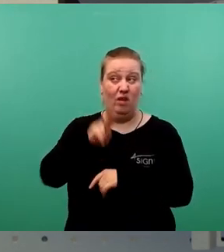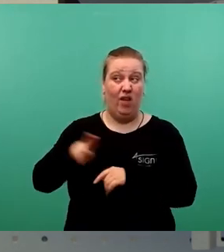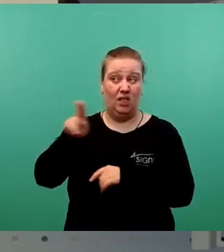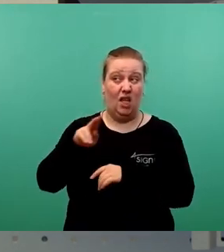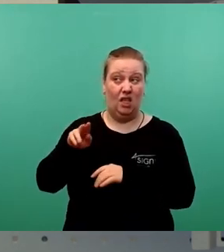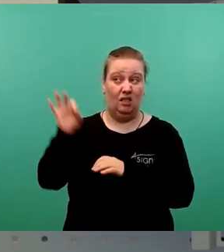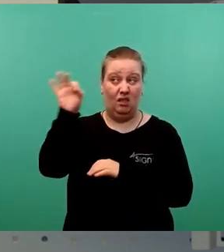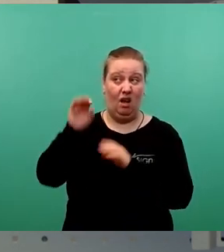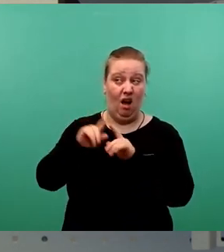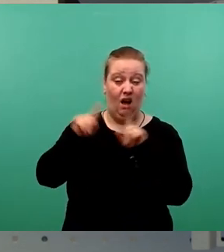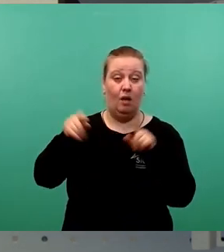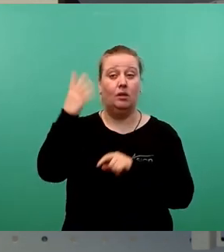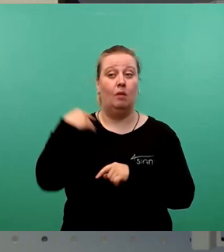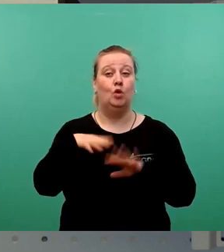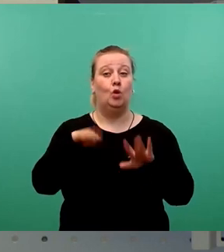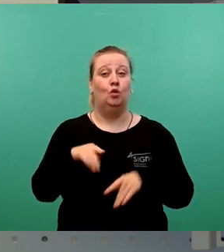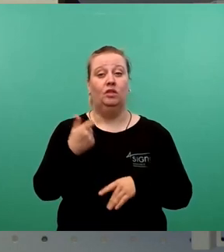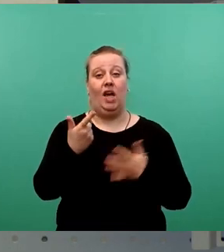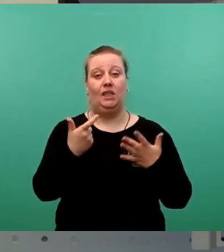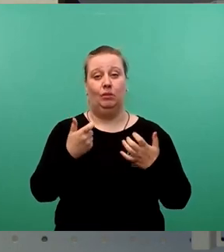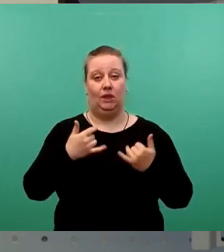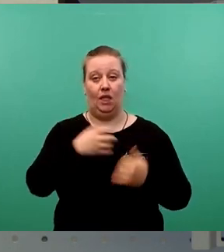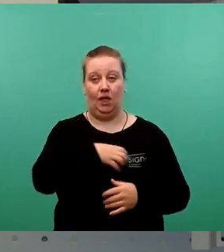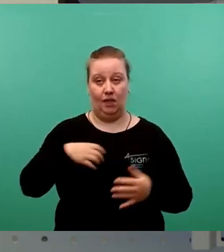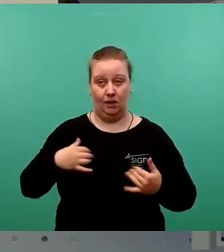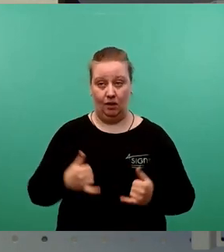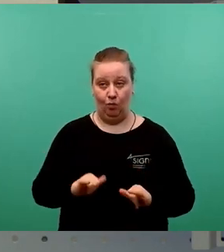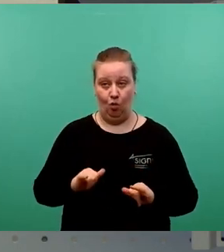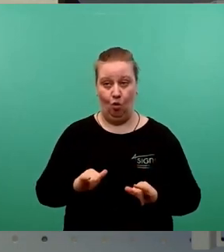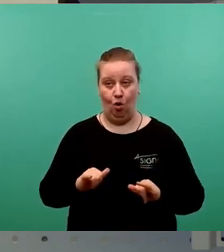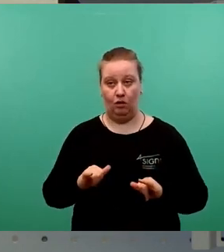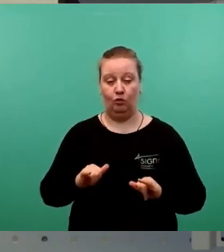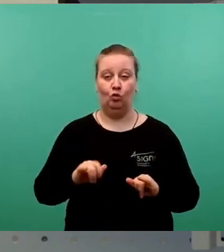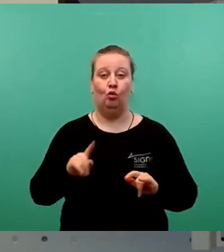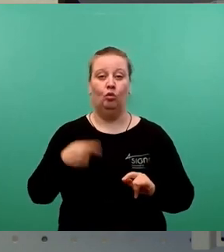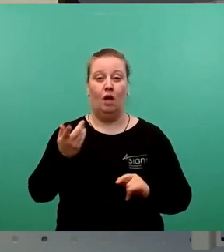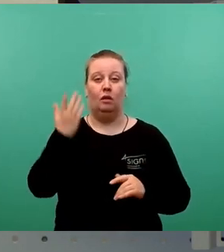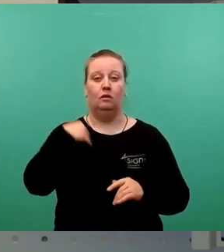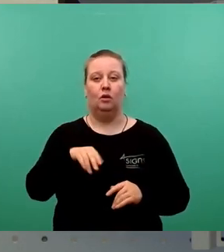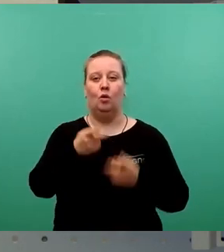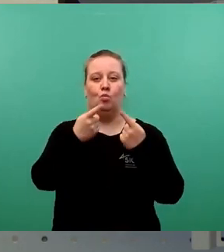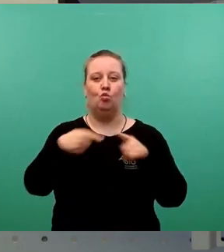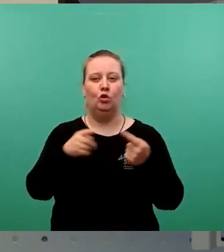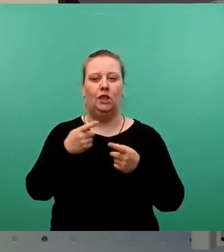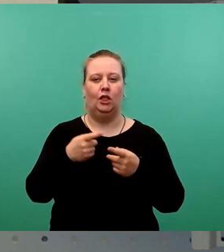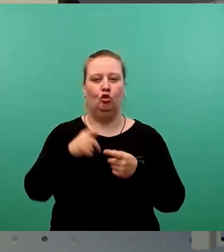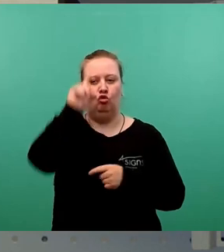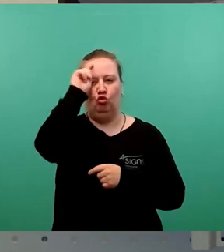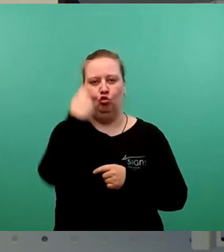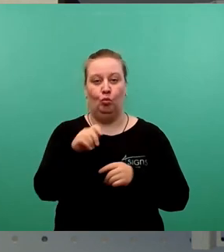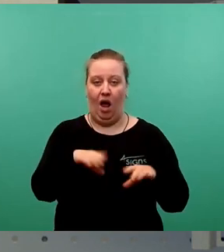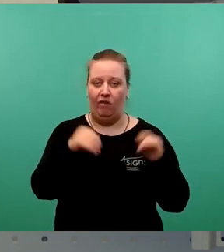sagen, 1972 in Dresden geboren, nach einem begonnenen und nicht abgeschlossenen Musikstudium, bin ich seit